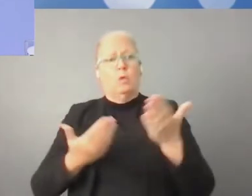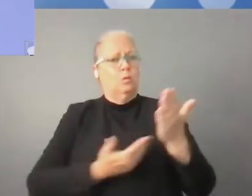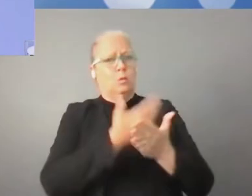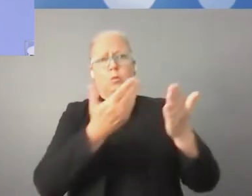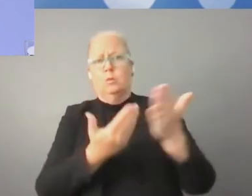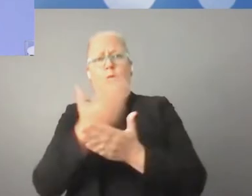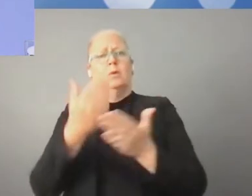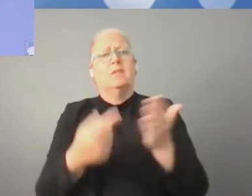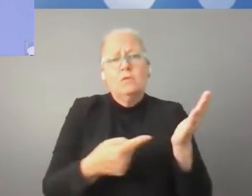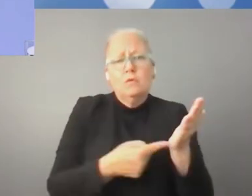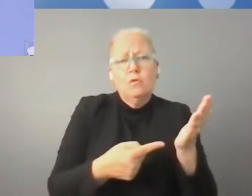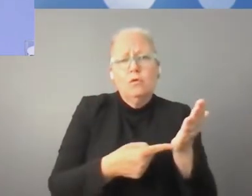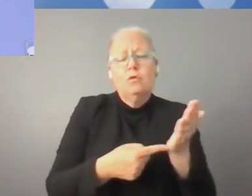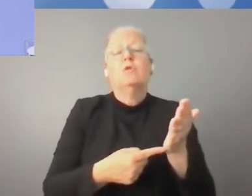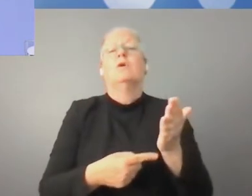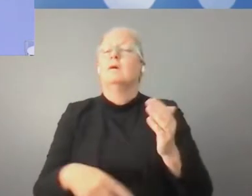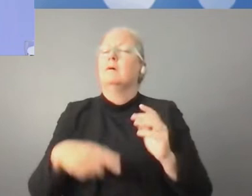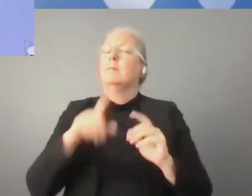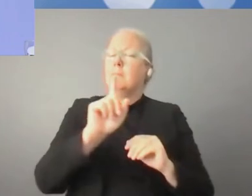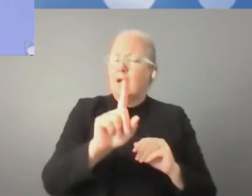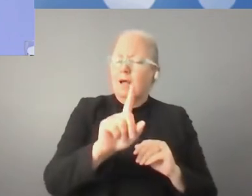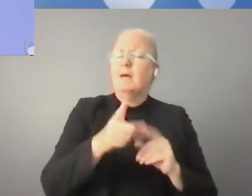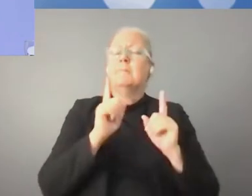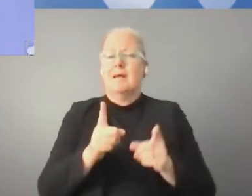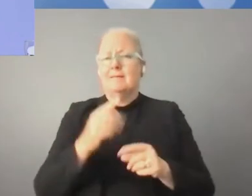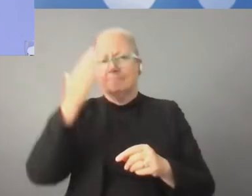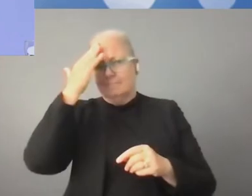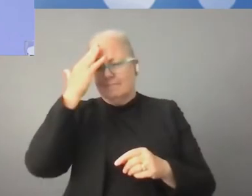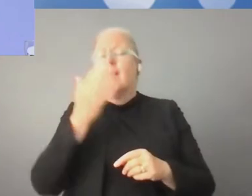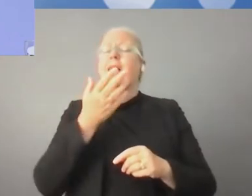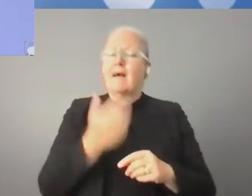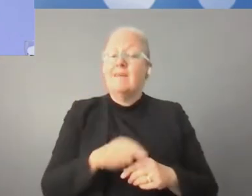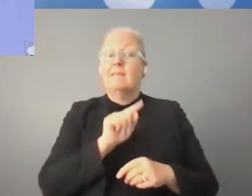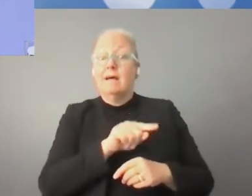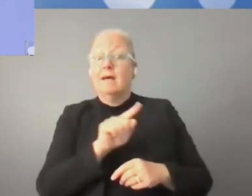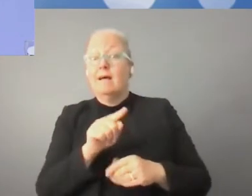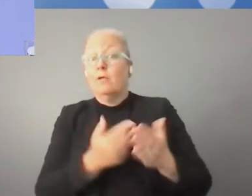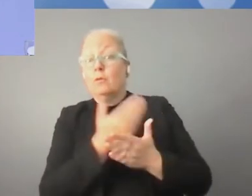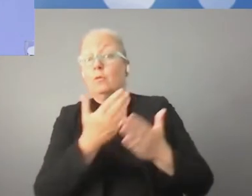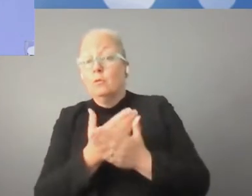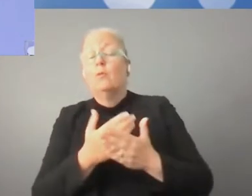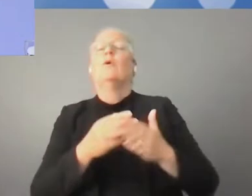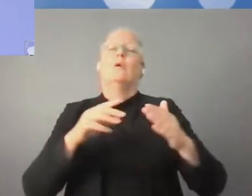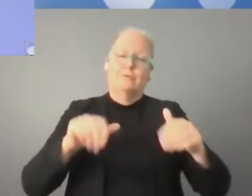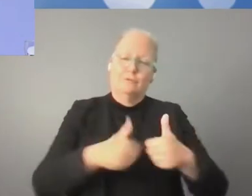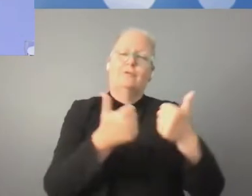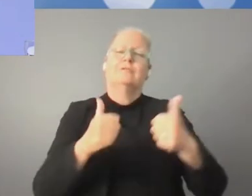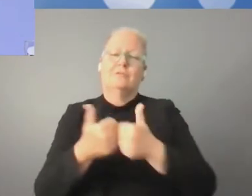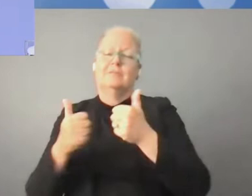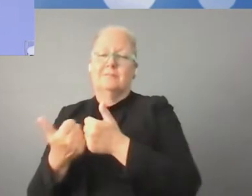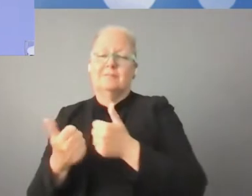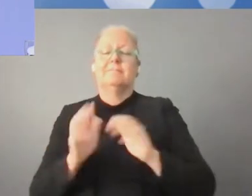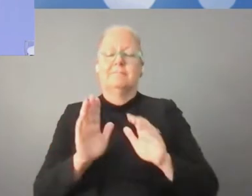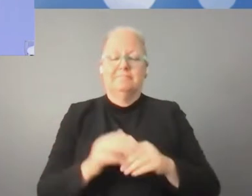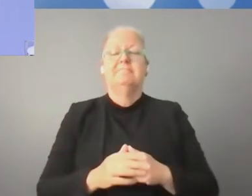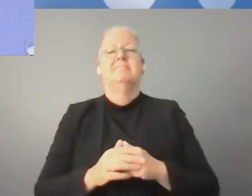a mianowicie słuchaliśmy o tym, jak ważne jest to, żeby odnieść się do szans, jak również wyzwań, które wiążą się z transformacją cyfrową. Nie